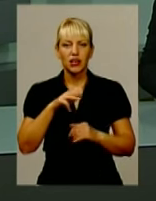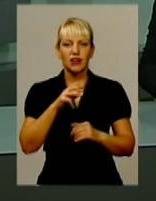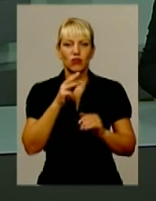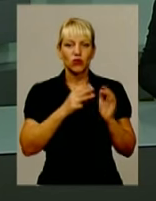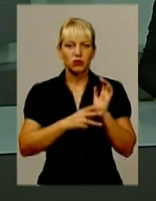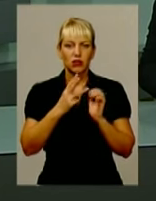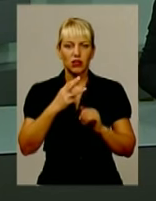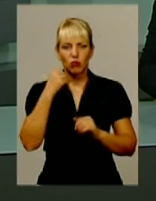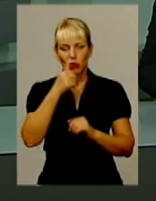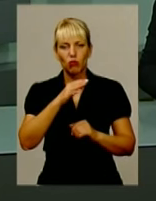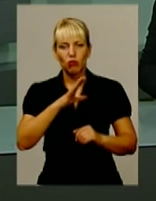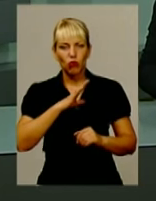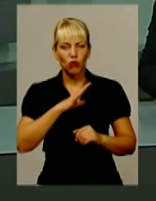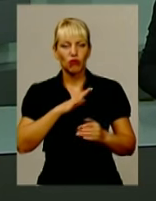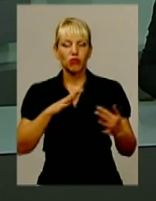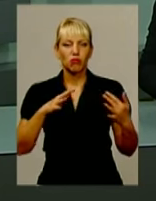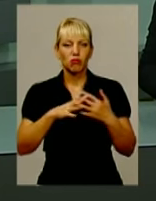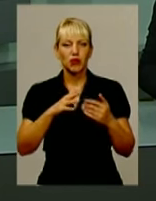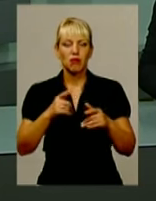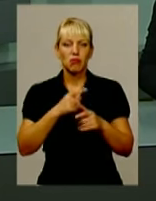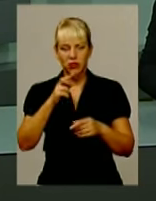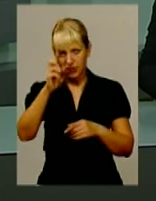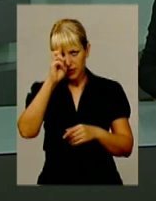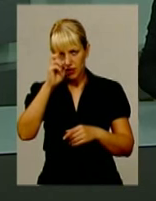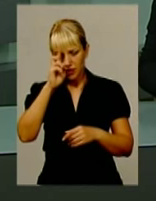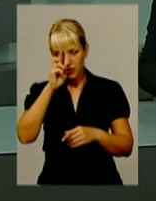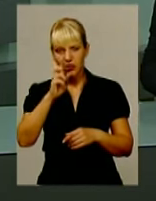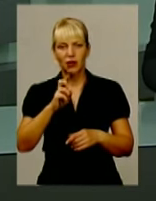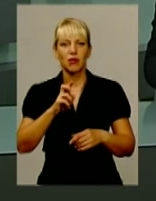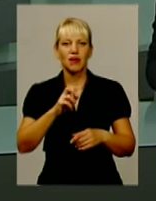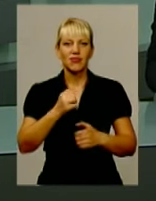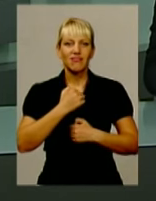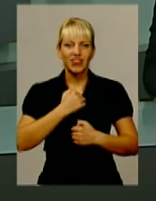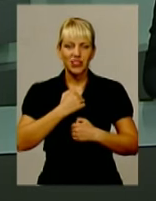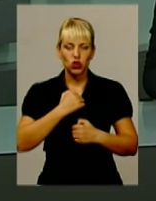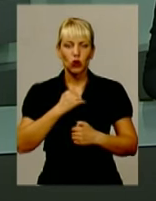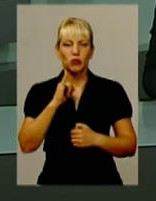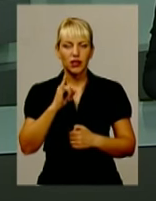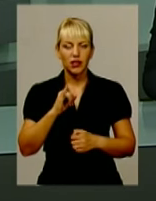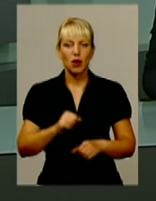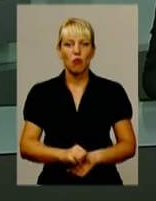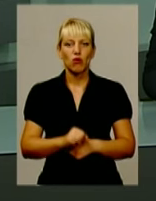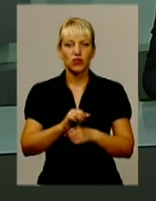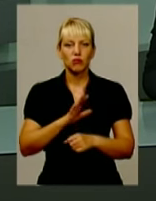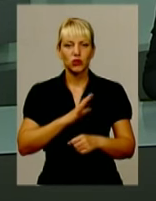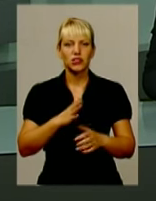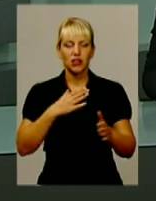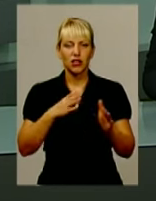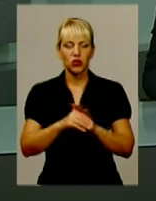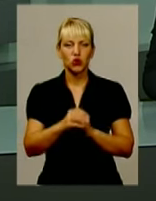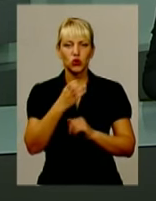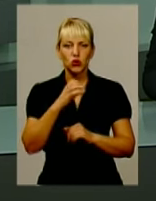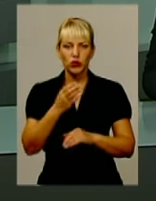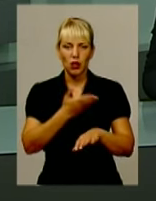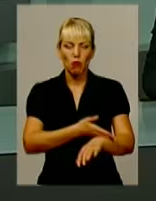відбувся кривавий бій між царським військом і повстанцями. Тоді в обої ще загинуло близько сотні поляків та українців, які